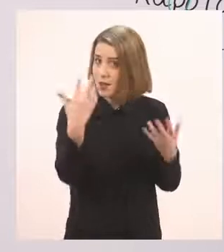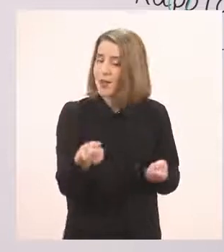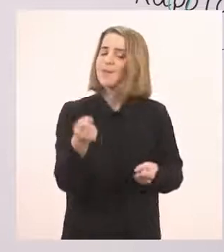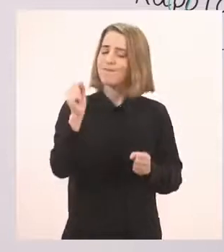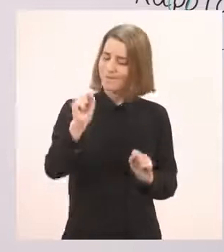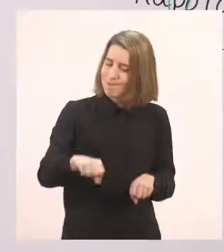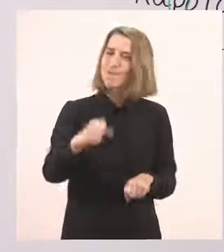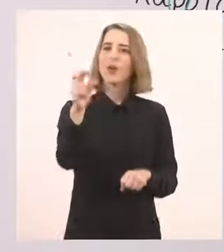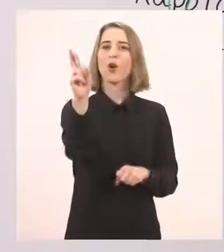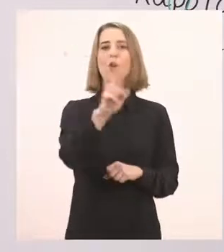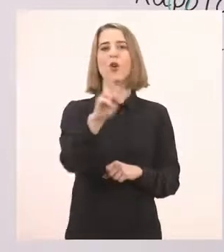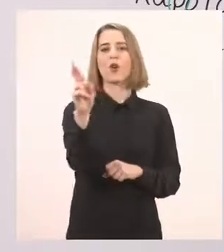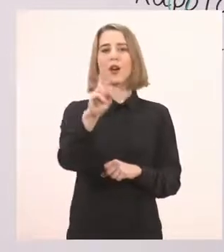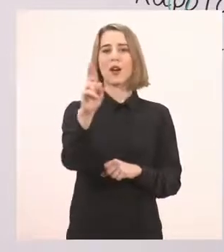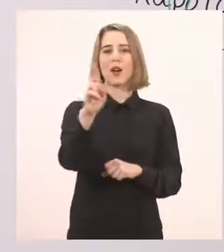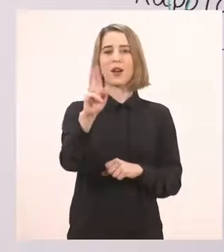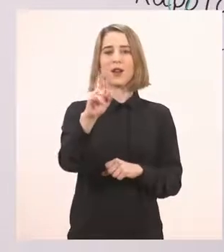Κόρακας. Ρ.